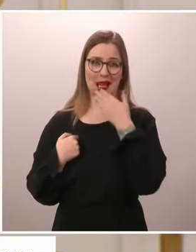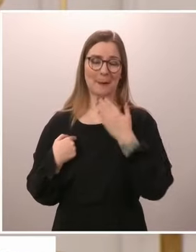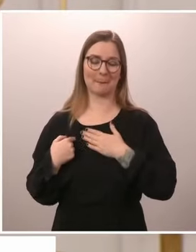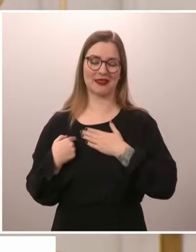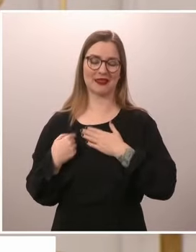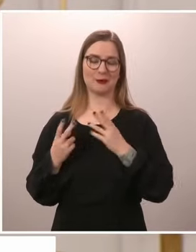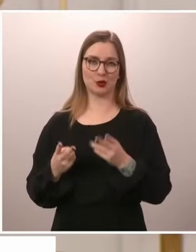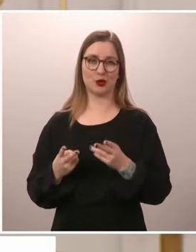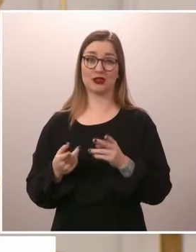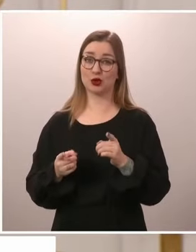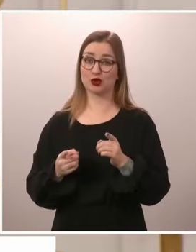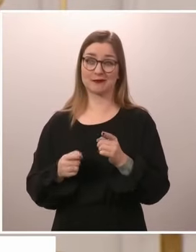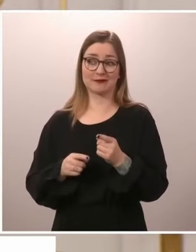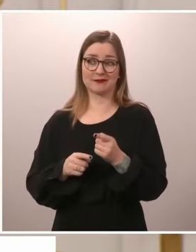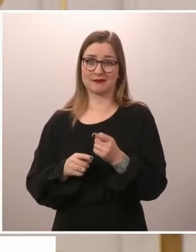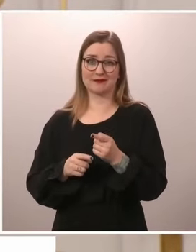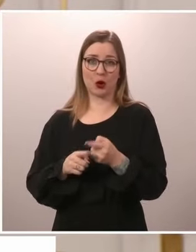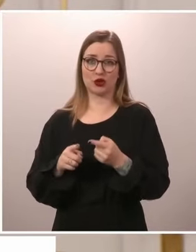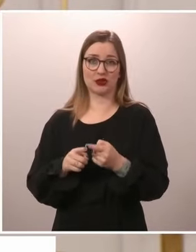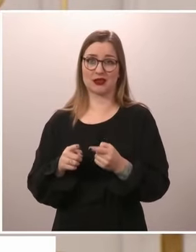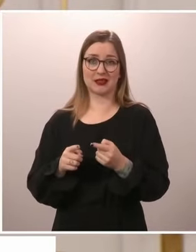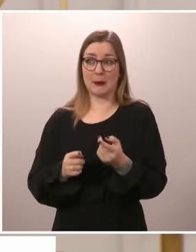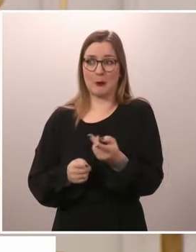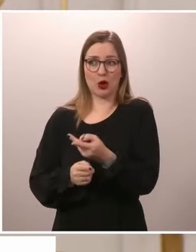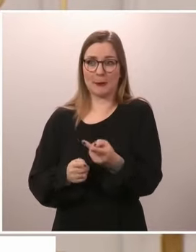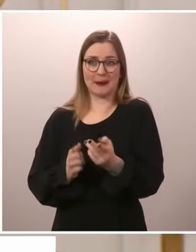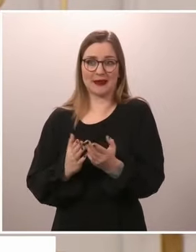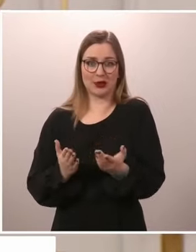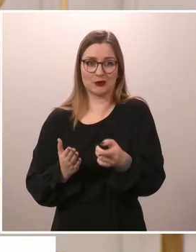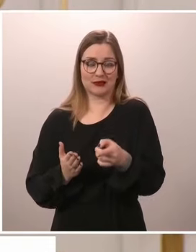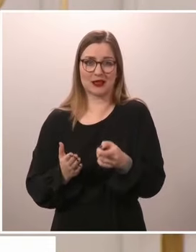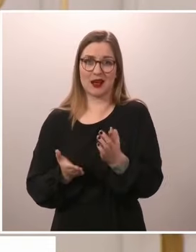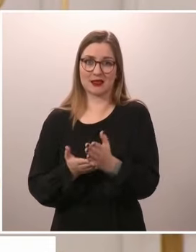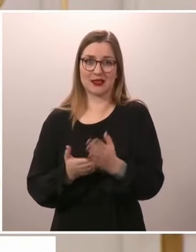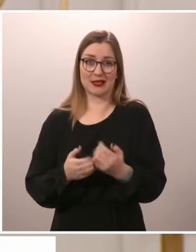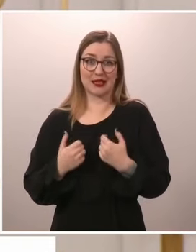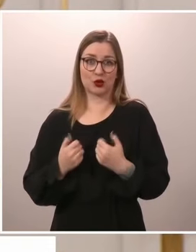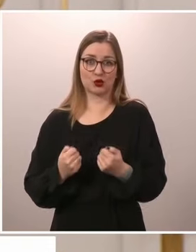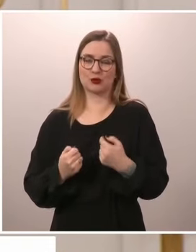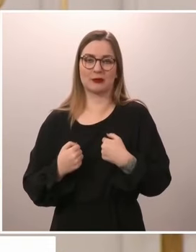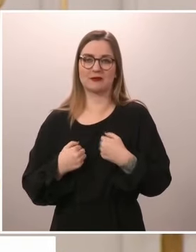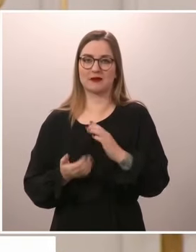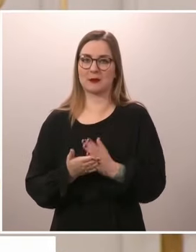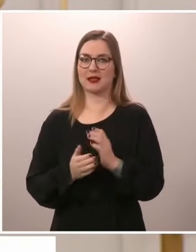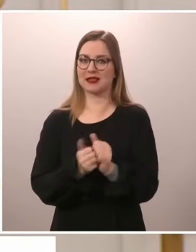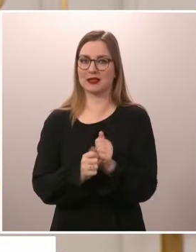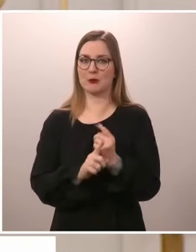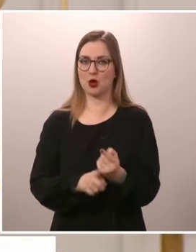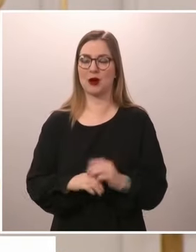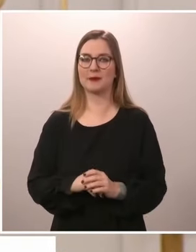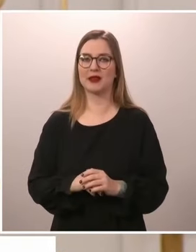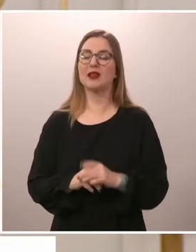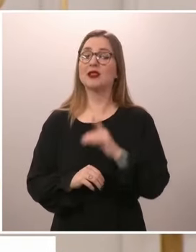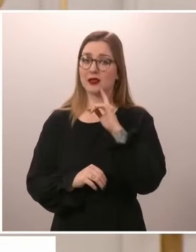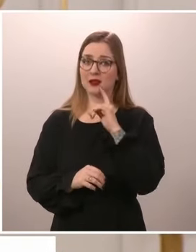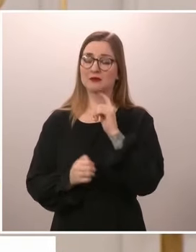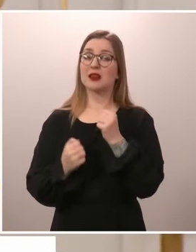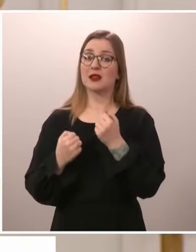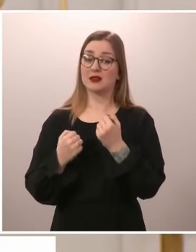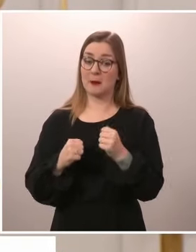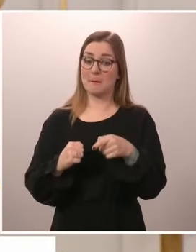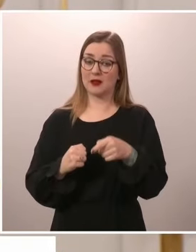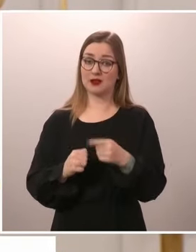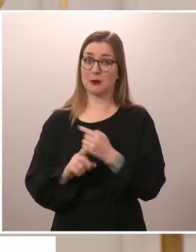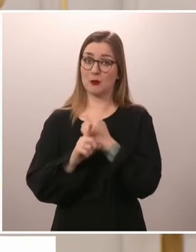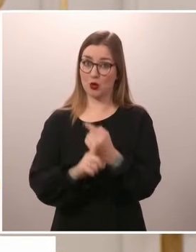lähtenyt ilman, että molemmat olisivat tästä asiasta innostuneet. Koska kun näihin kampanjoihin lähtee, niin sitähän pitää olettaa,